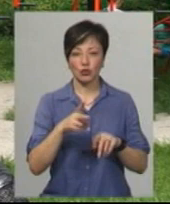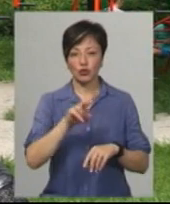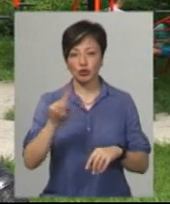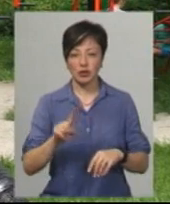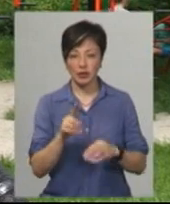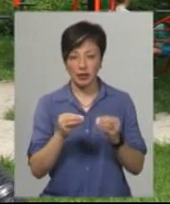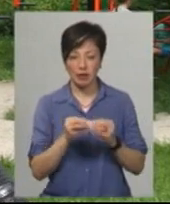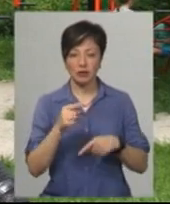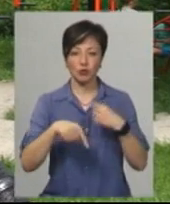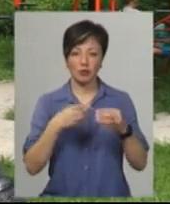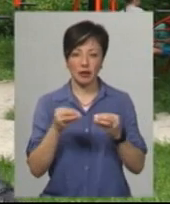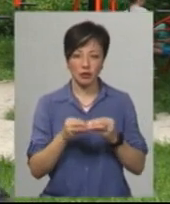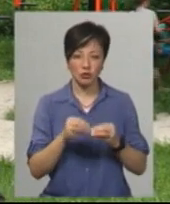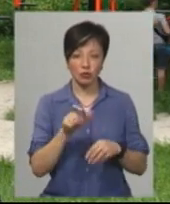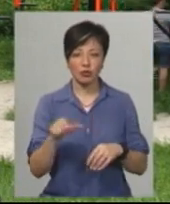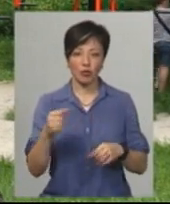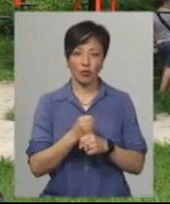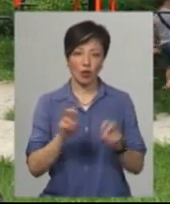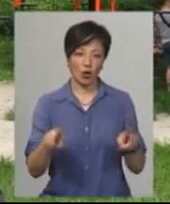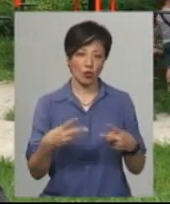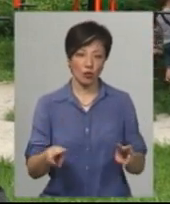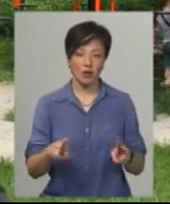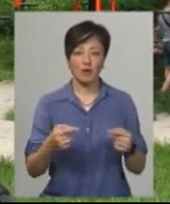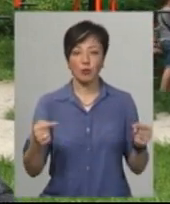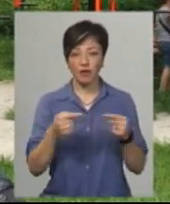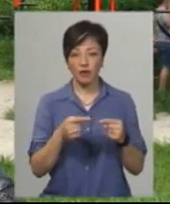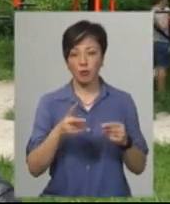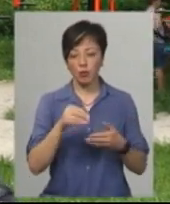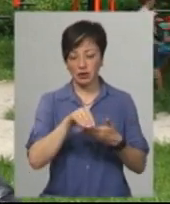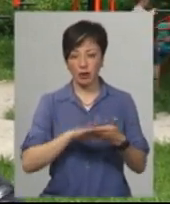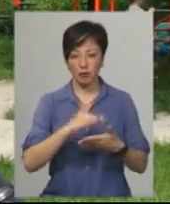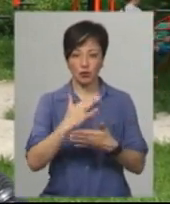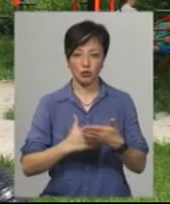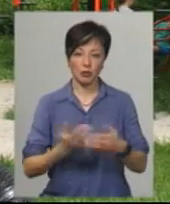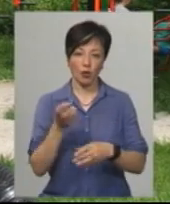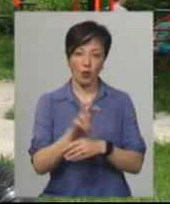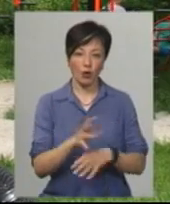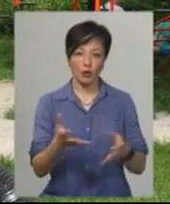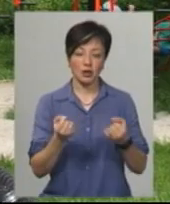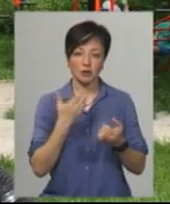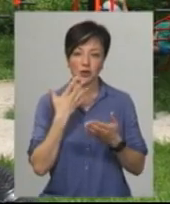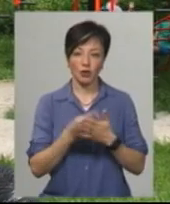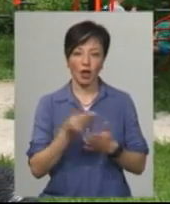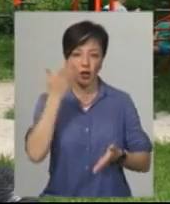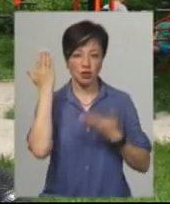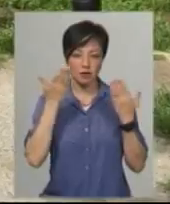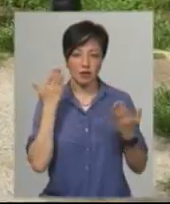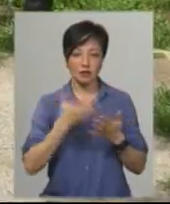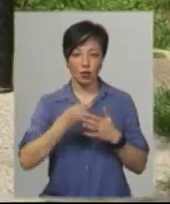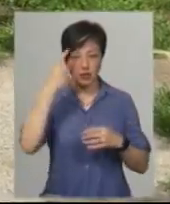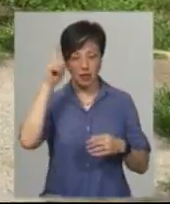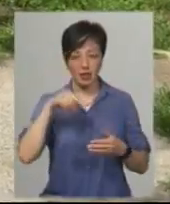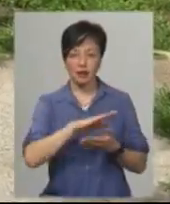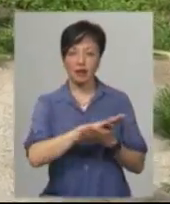чоловік, потім наступні 10 чоловік під час роботи клубу. Відповідно, вони по запису приходять і отримують своє дозвілля, свої знання.